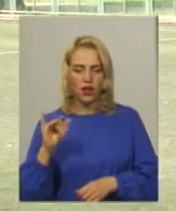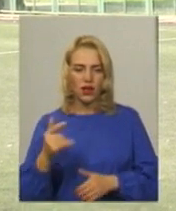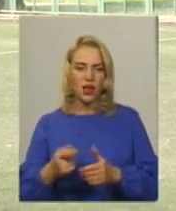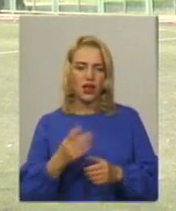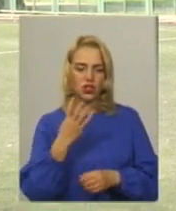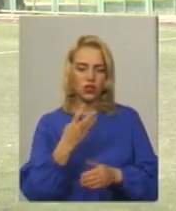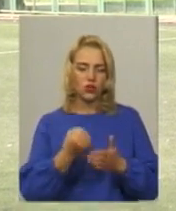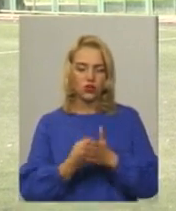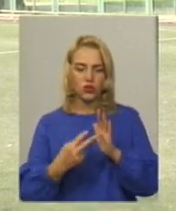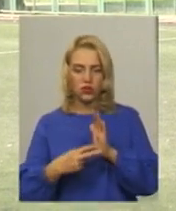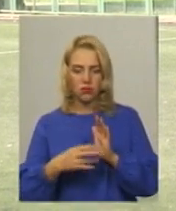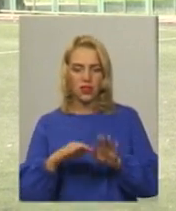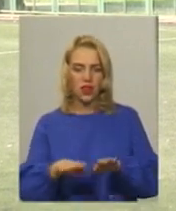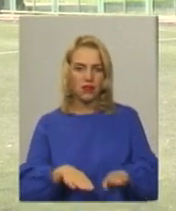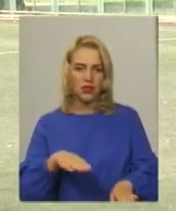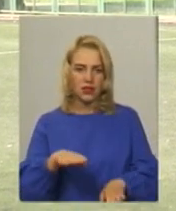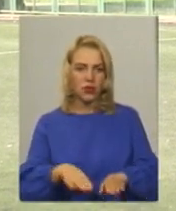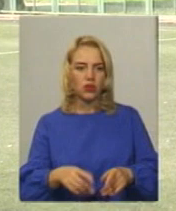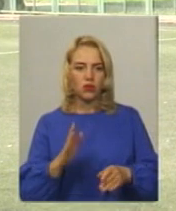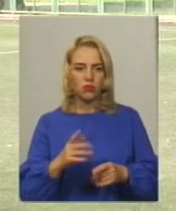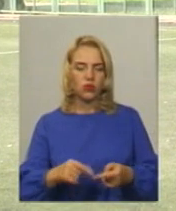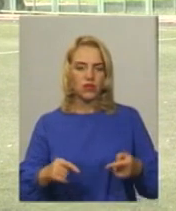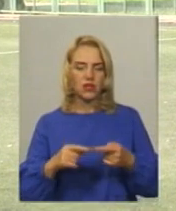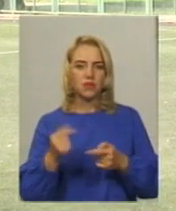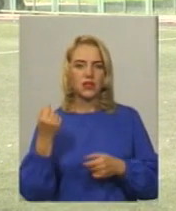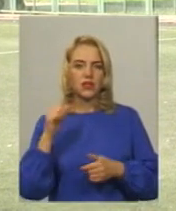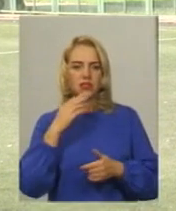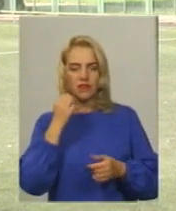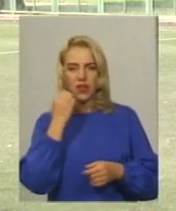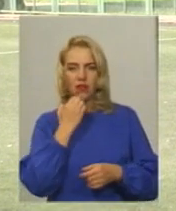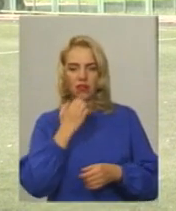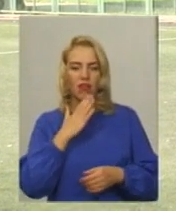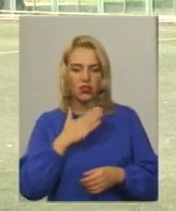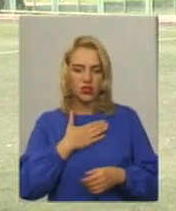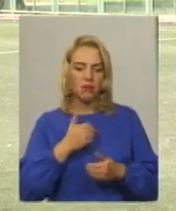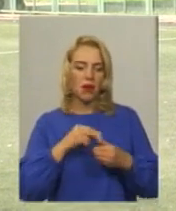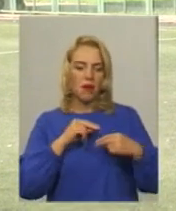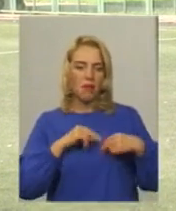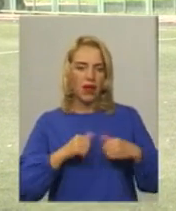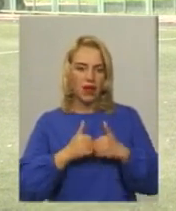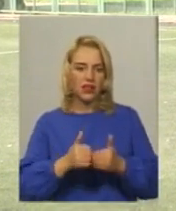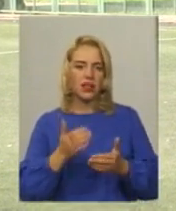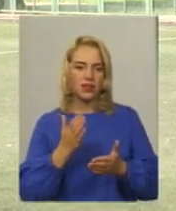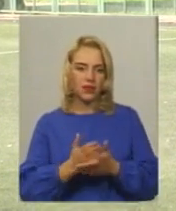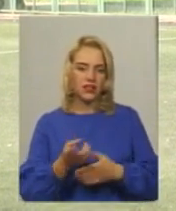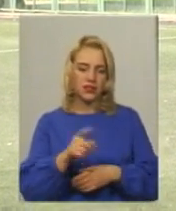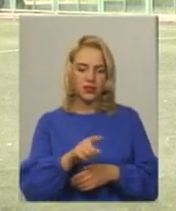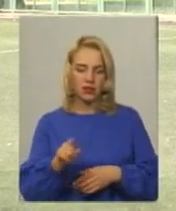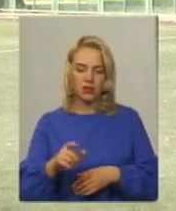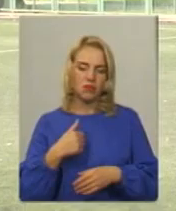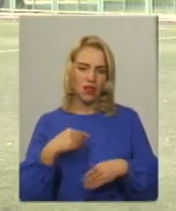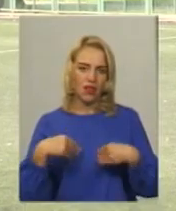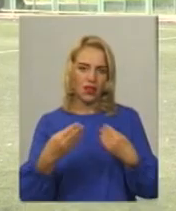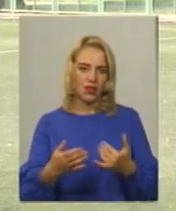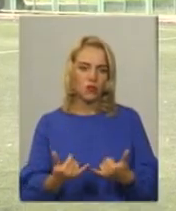перегони на самокатах Будуть визначатися переможці Завдяки нашим партнерам в нас є толокари і самокати Ми надаємо